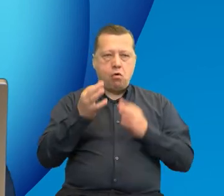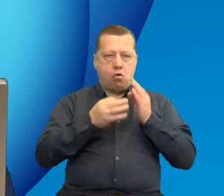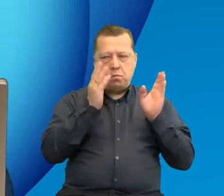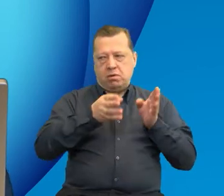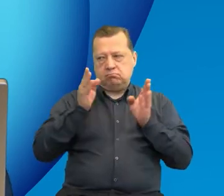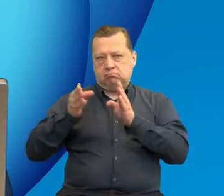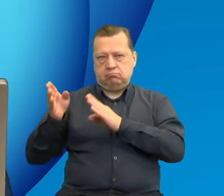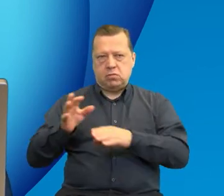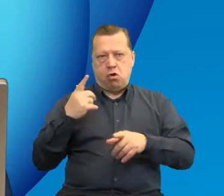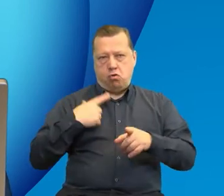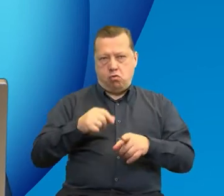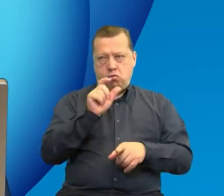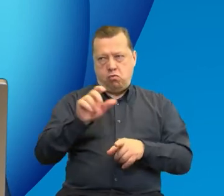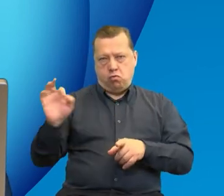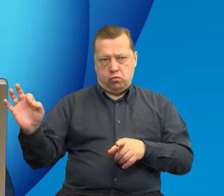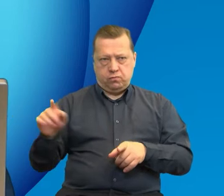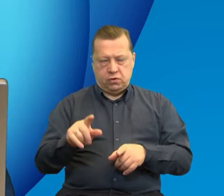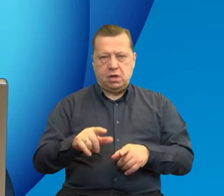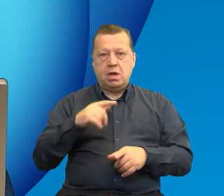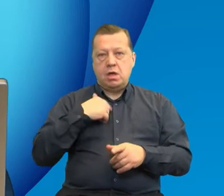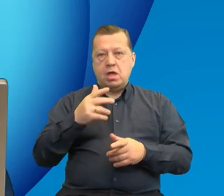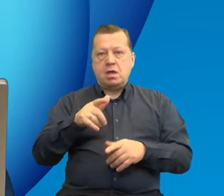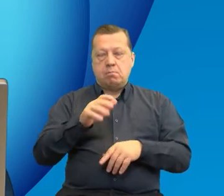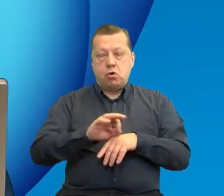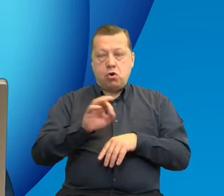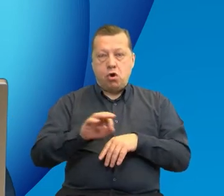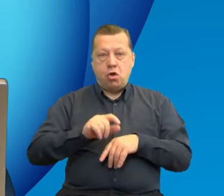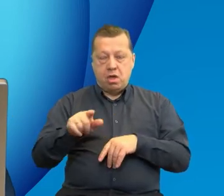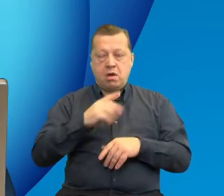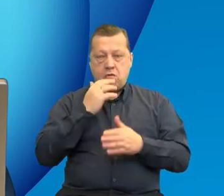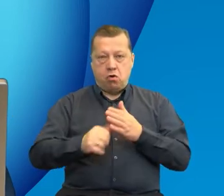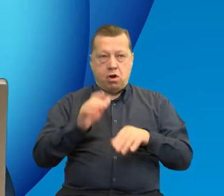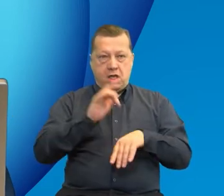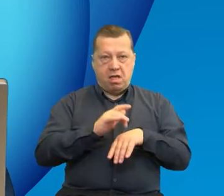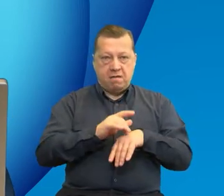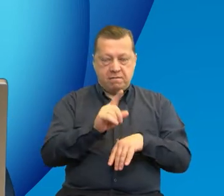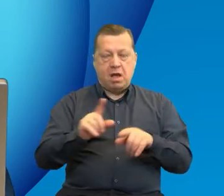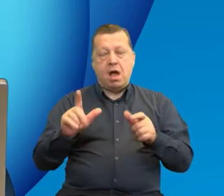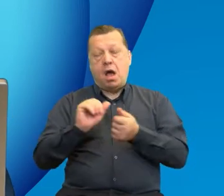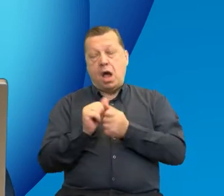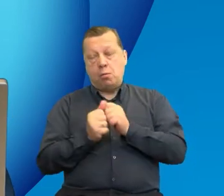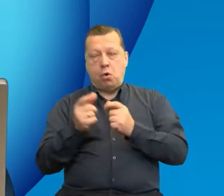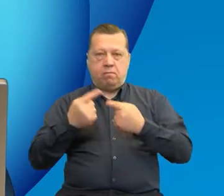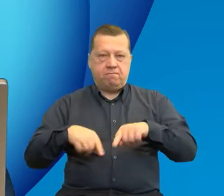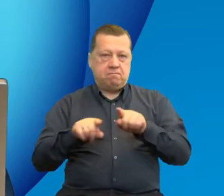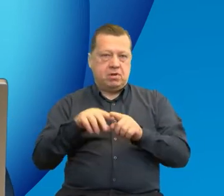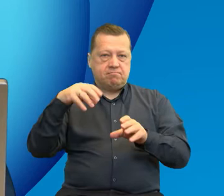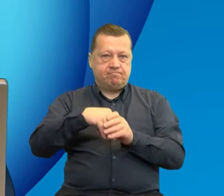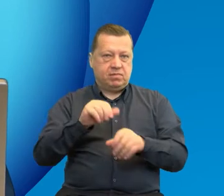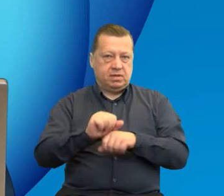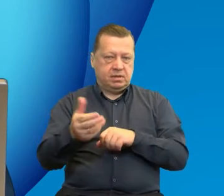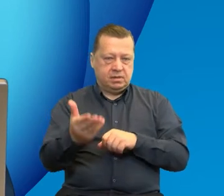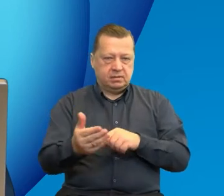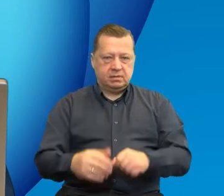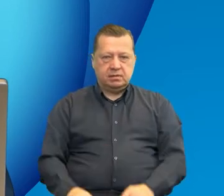pięć prawdziwych historii osób, które albo korzystają z efektów projektów, albo też uczestniczą w realizacji tychże